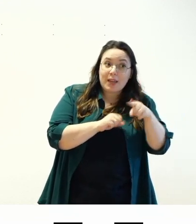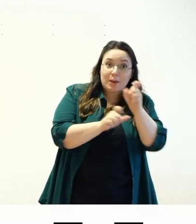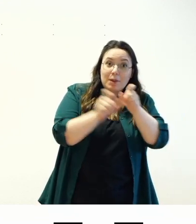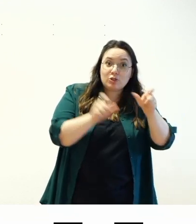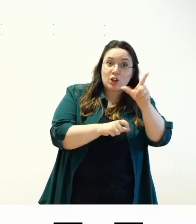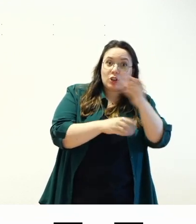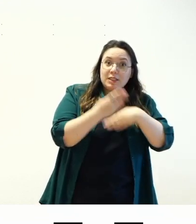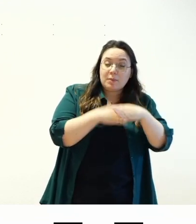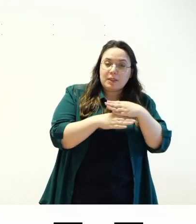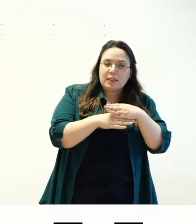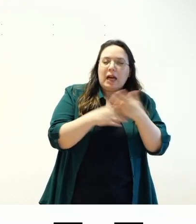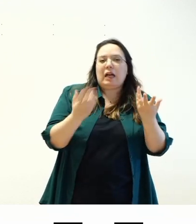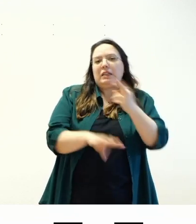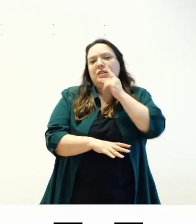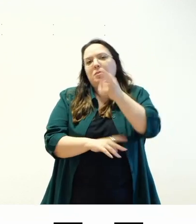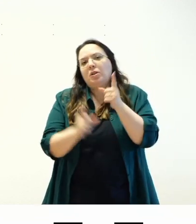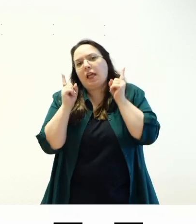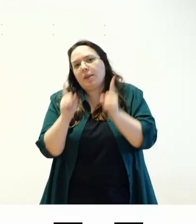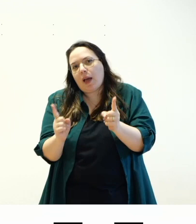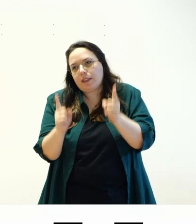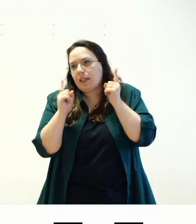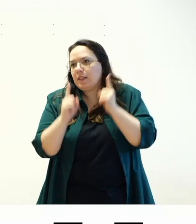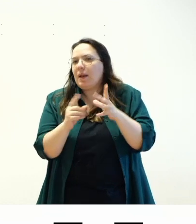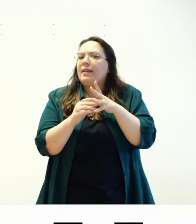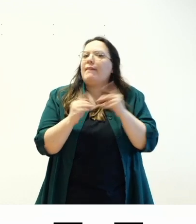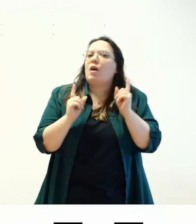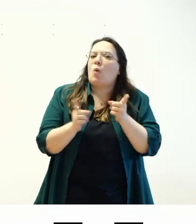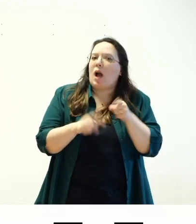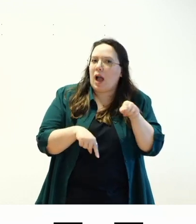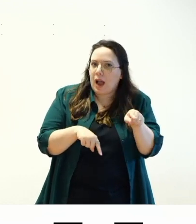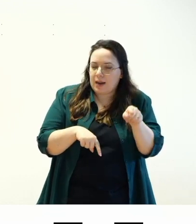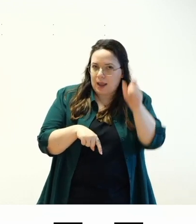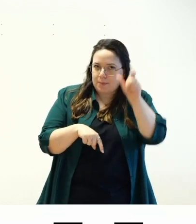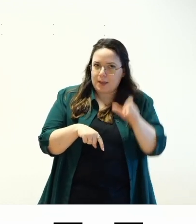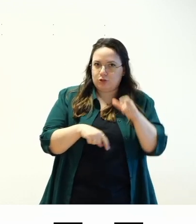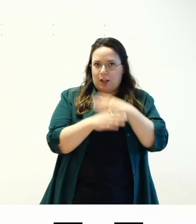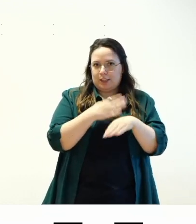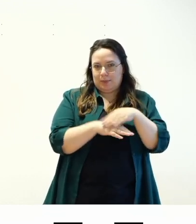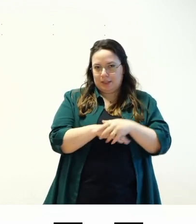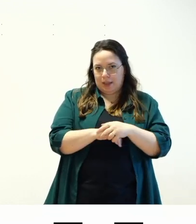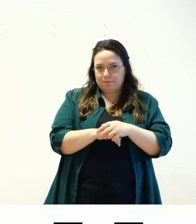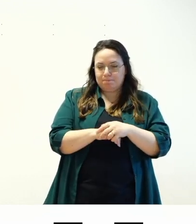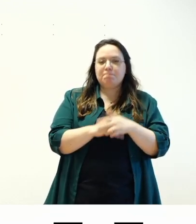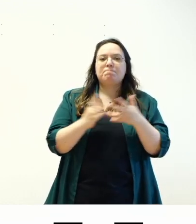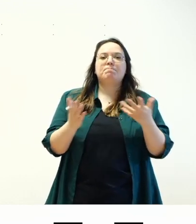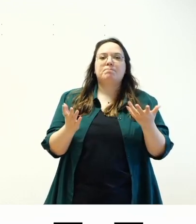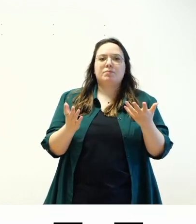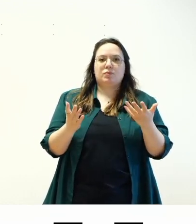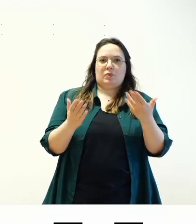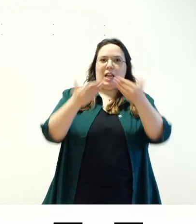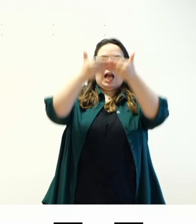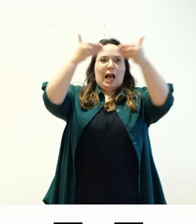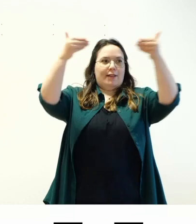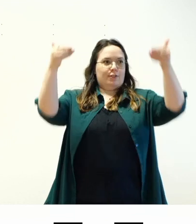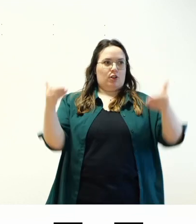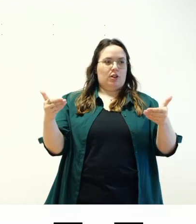che cosa ci deve fare che cosa in che modo la persona con disabilità interagisce con il tema il front end ovviamente è